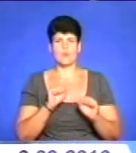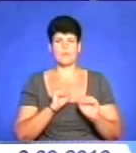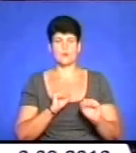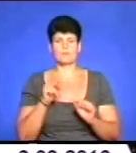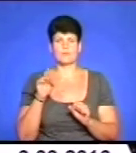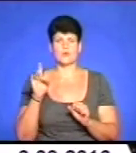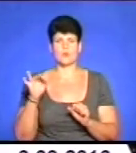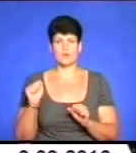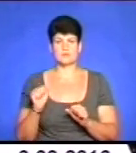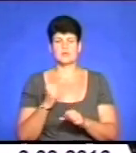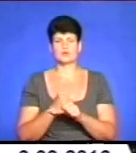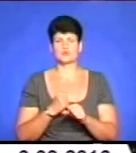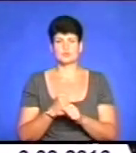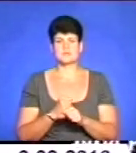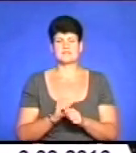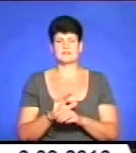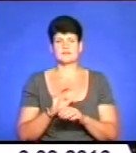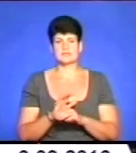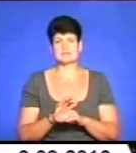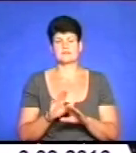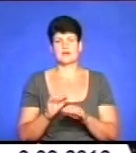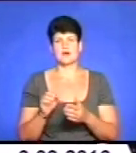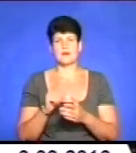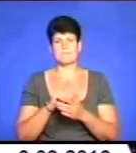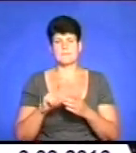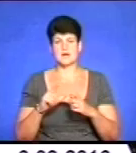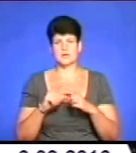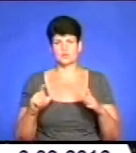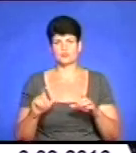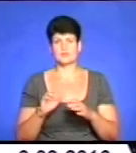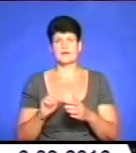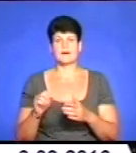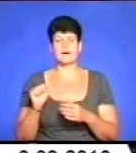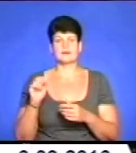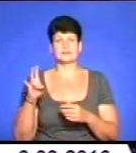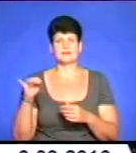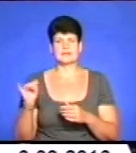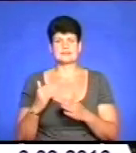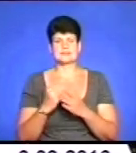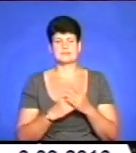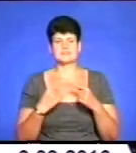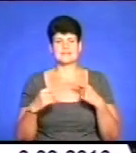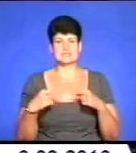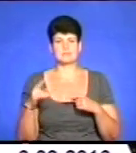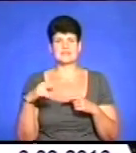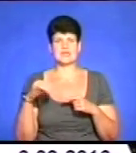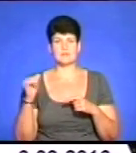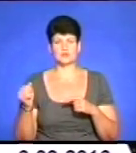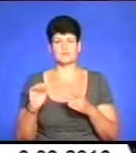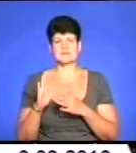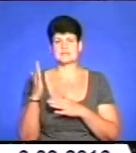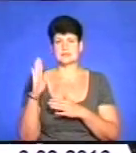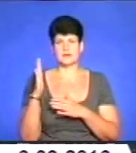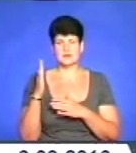та виробництві передавальної апаратури, виготовленні антенних систем з різним діаметром зеркал для наземних станцій